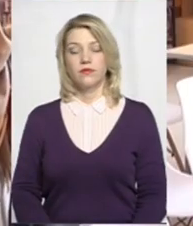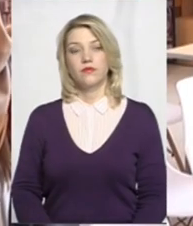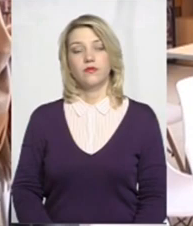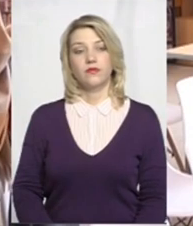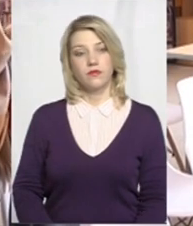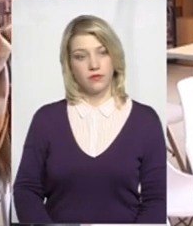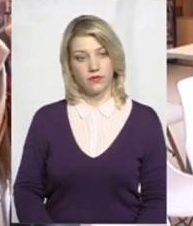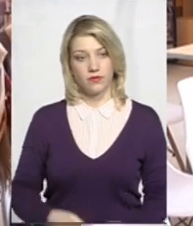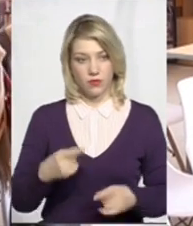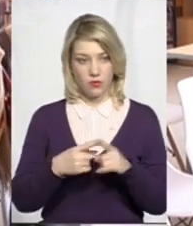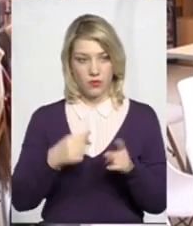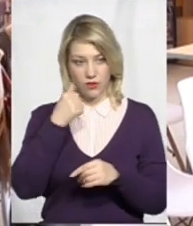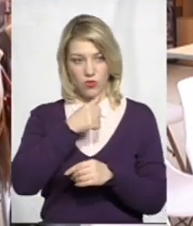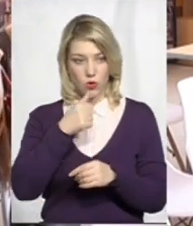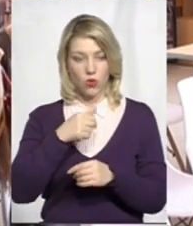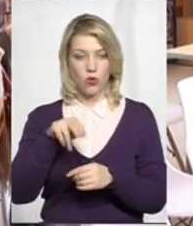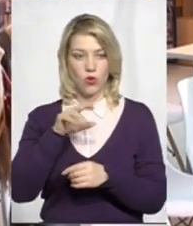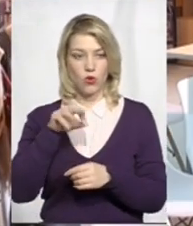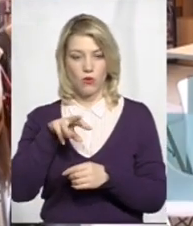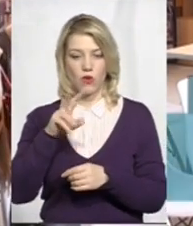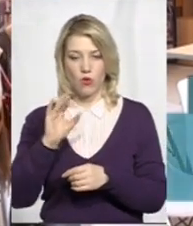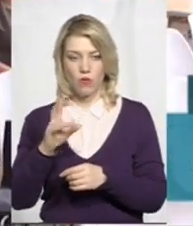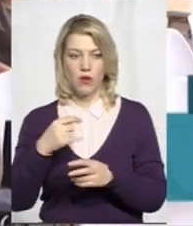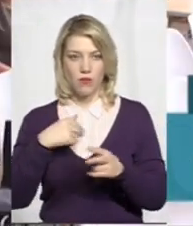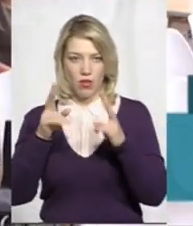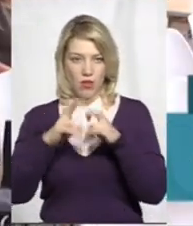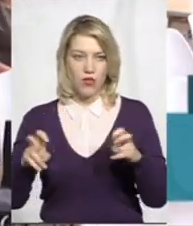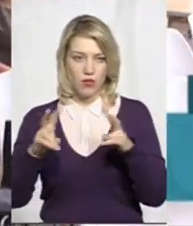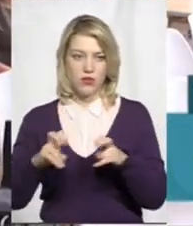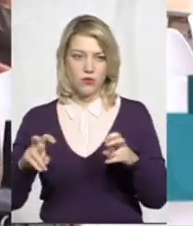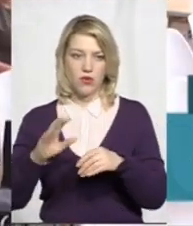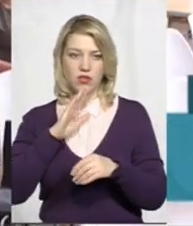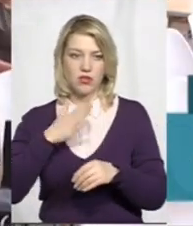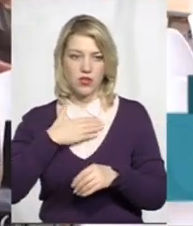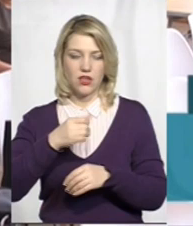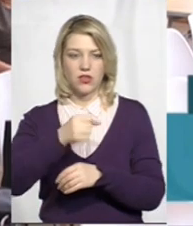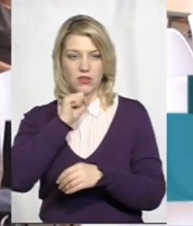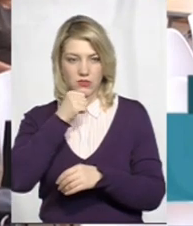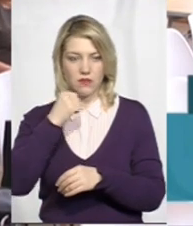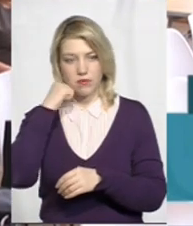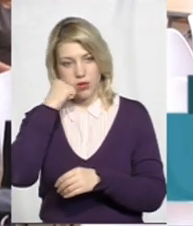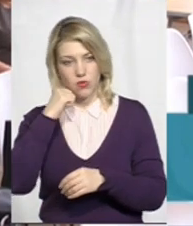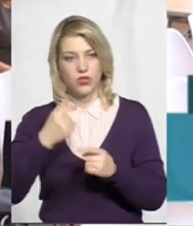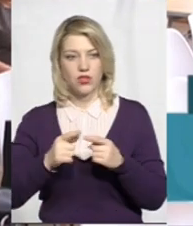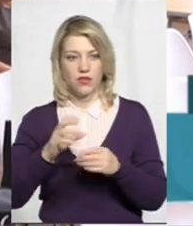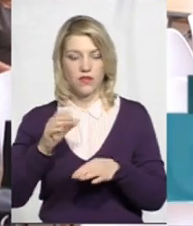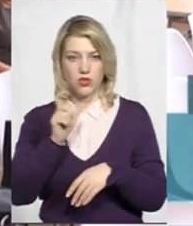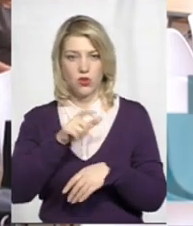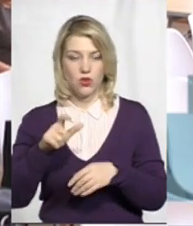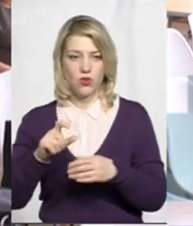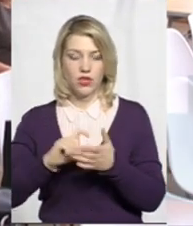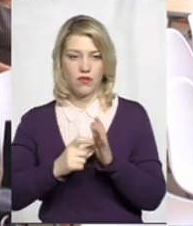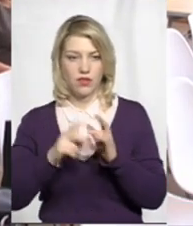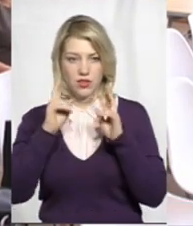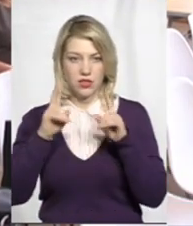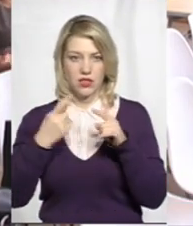Вже пів року ми з домкомом розборки в нас. Це наші бабушки, дєдушки, всі мешканці квартир, вони не знали